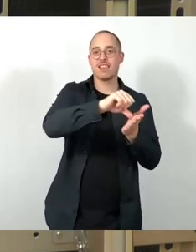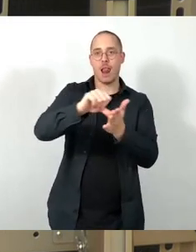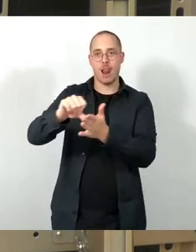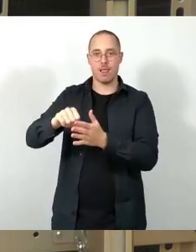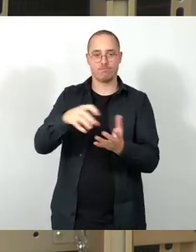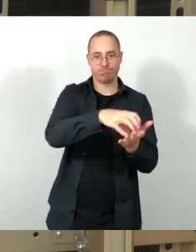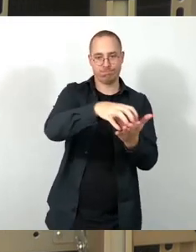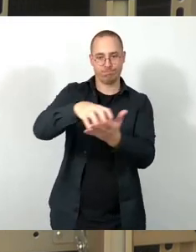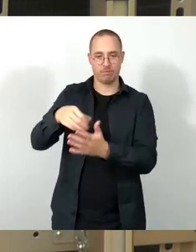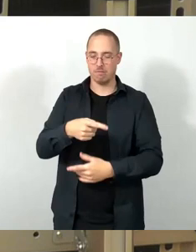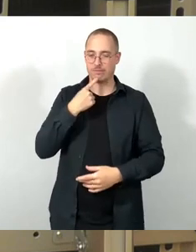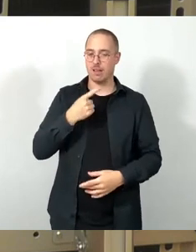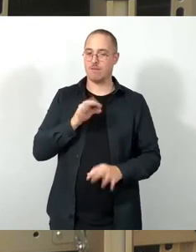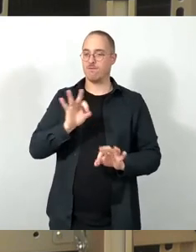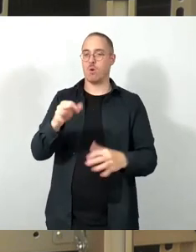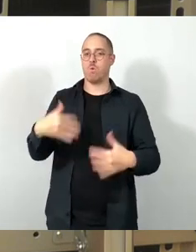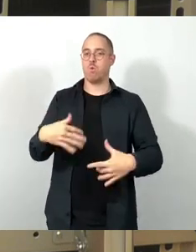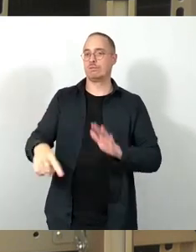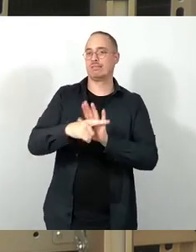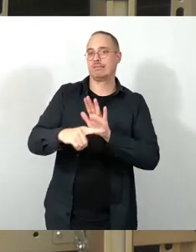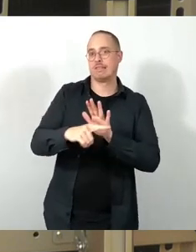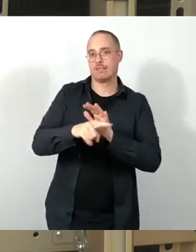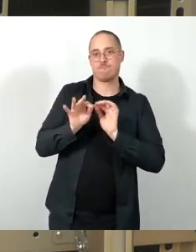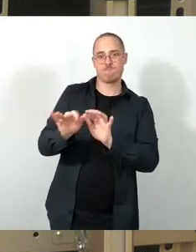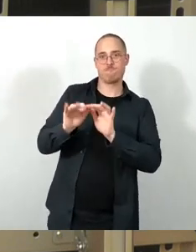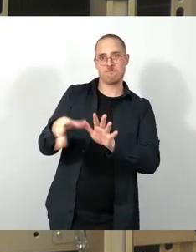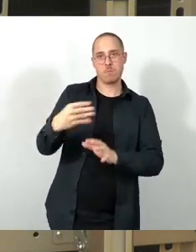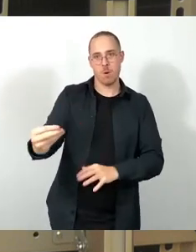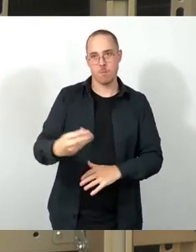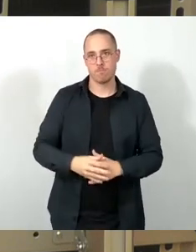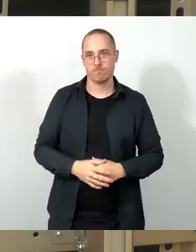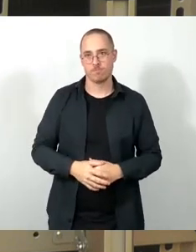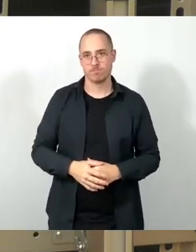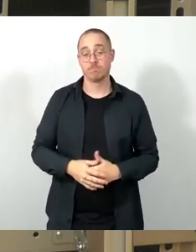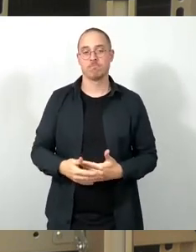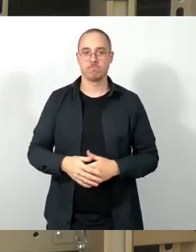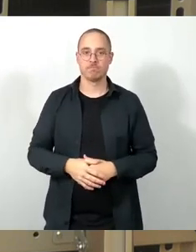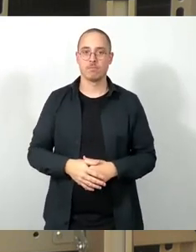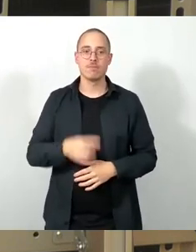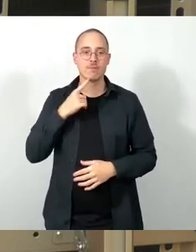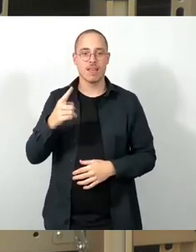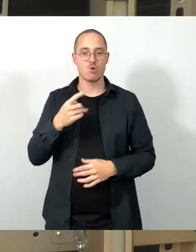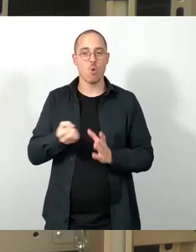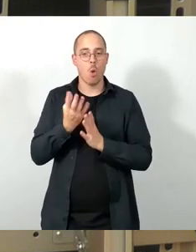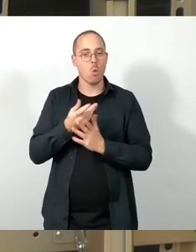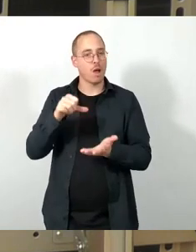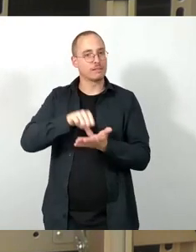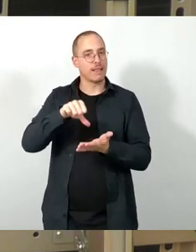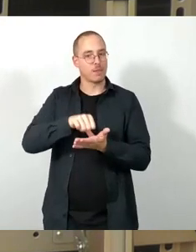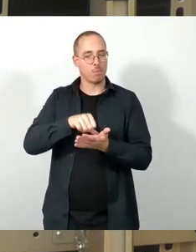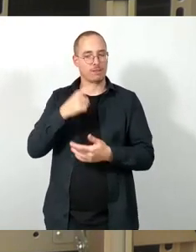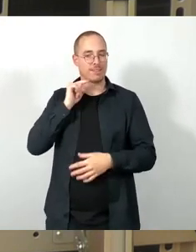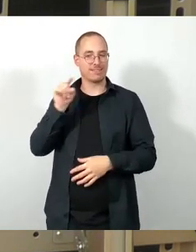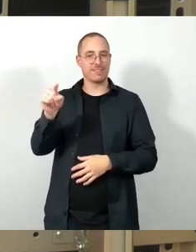Die Kulturnachbarschaftszentren werden aus der Bürgerschaft heraus getragen. Da gucke ich jetzt schon mal zu einer Unterstützerfraktion